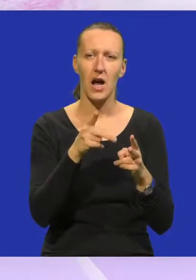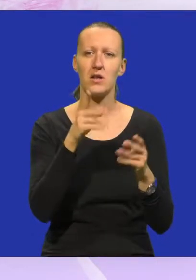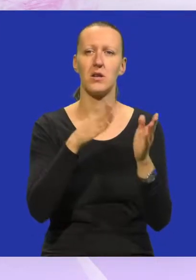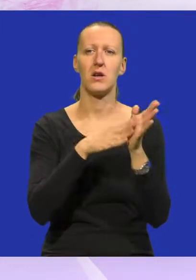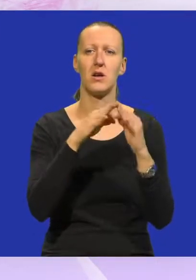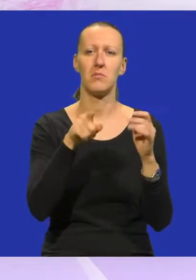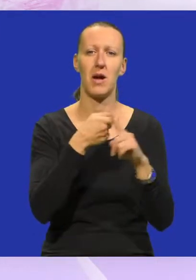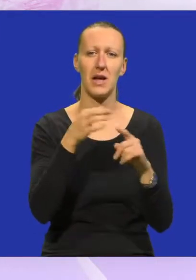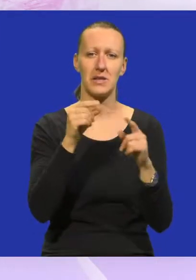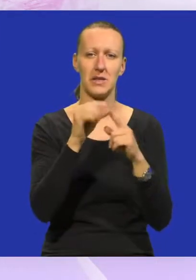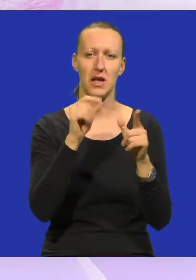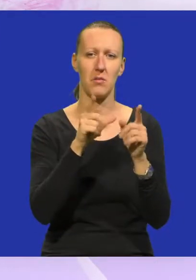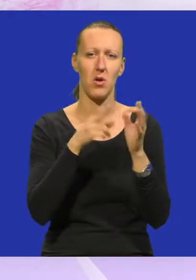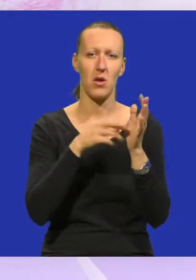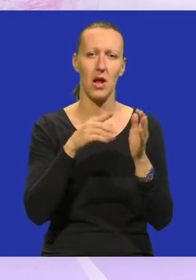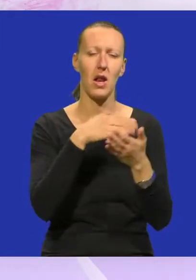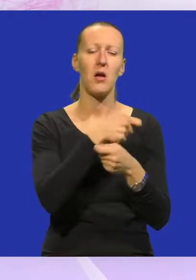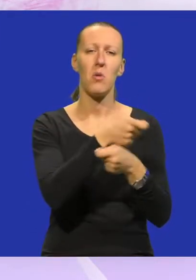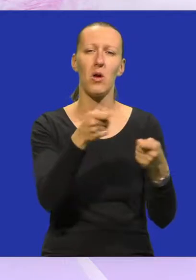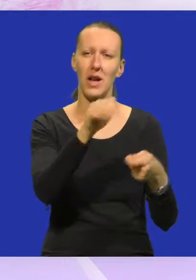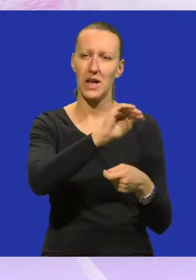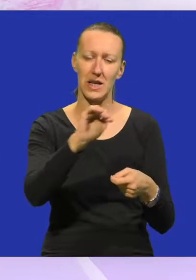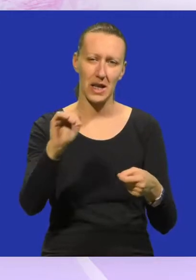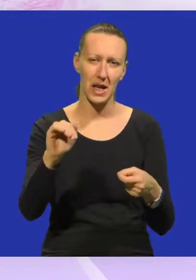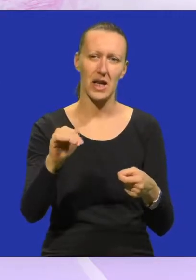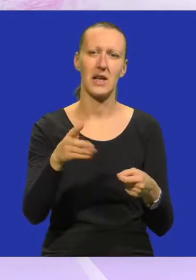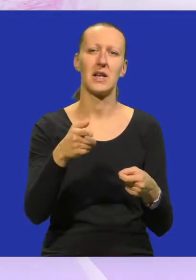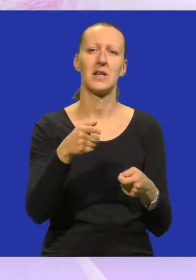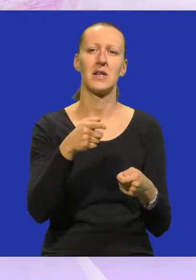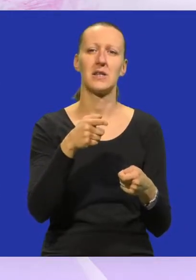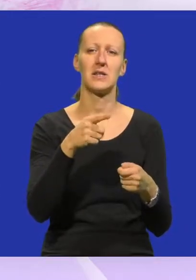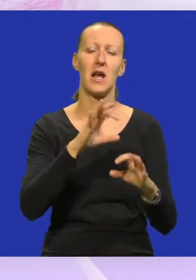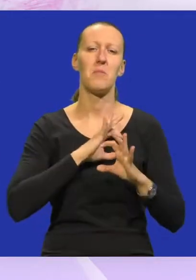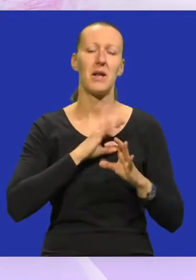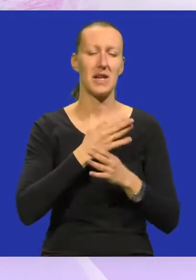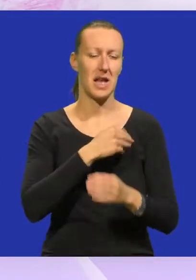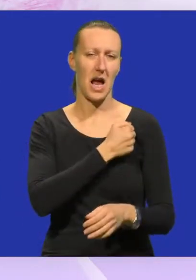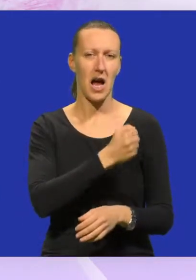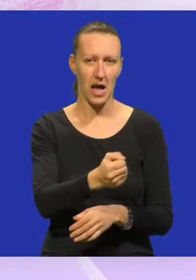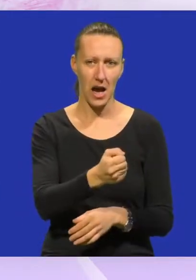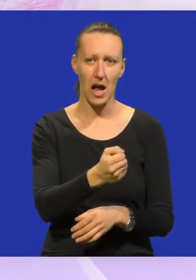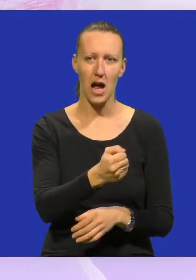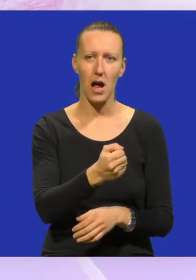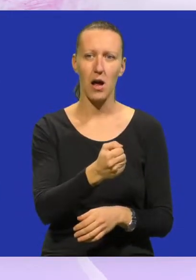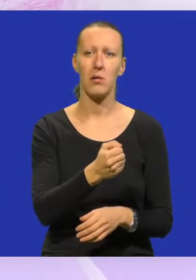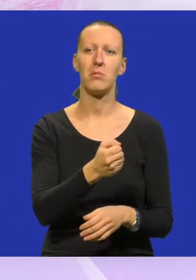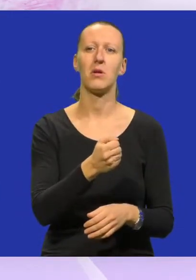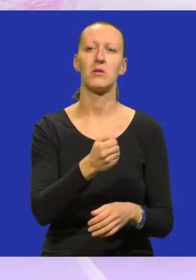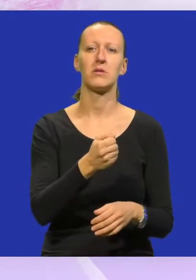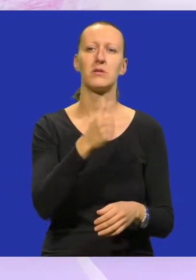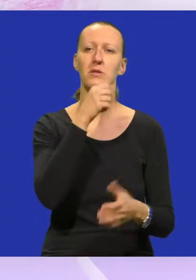Majskim poljanama, podijelili djeci medalje za hrabrost i